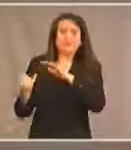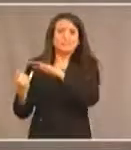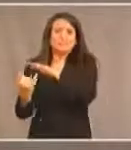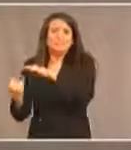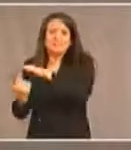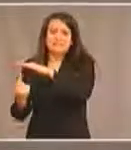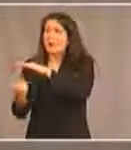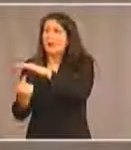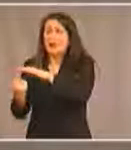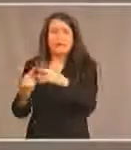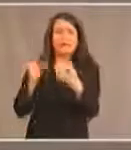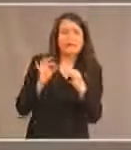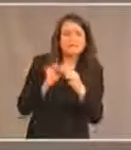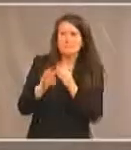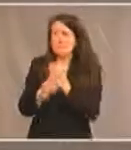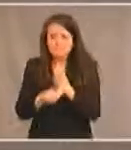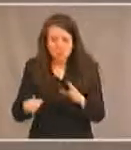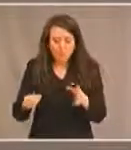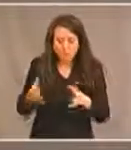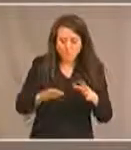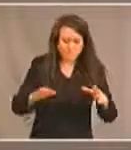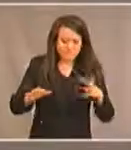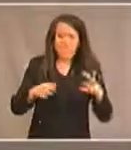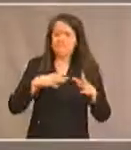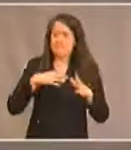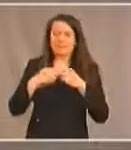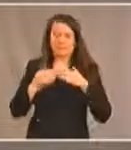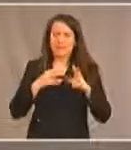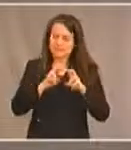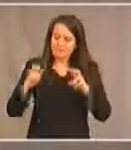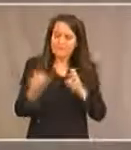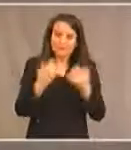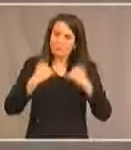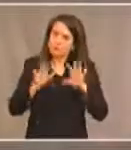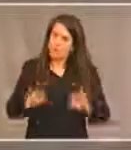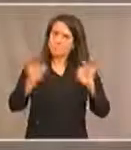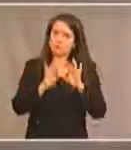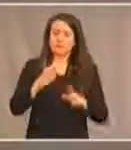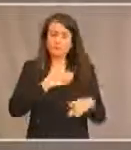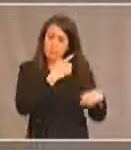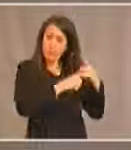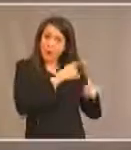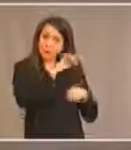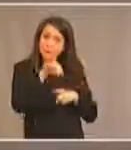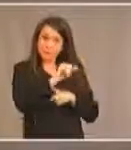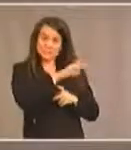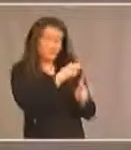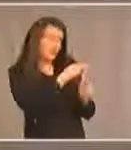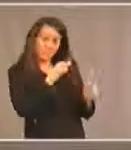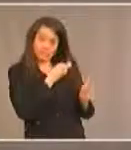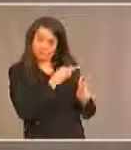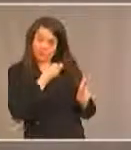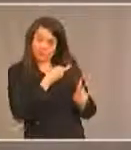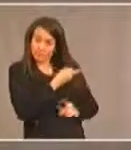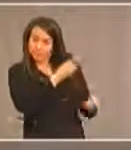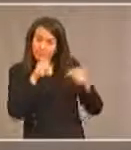qu'ils viennent décrire de leur pauvreté mais nous les avons maintenus mon ami James a été d'ailleurs invité à